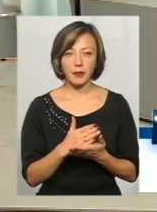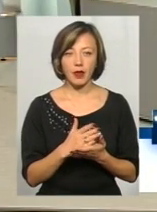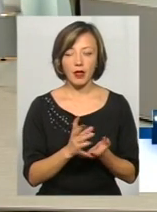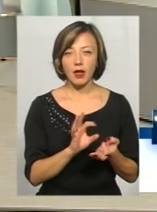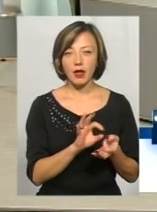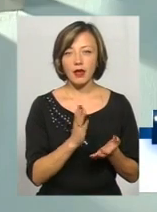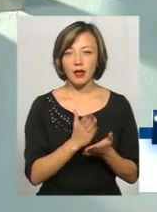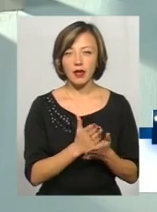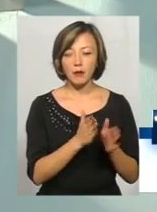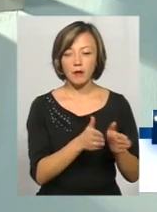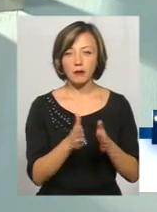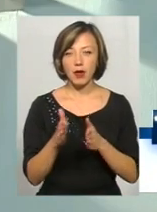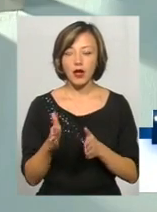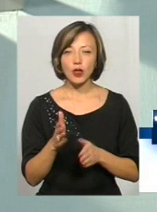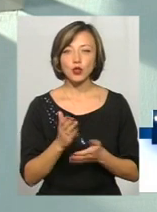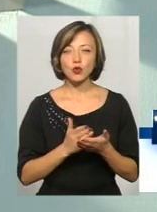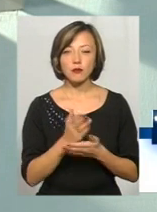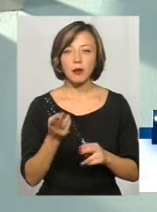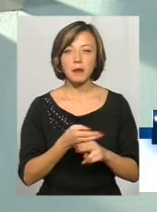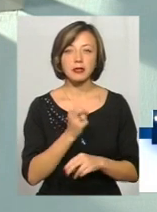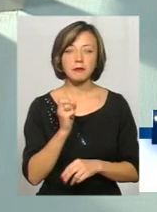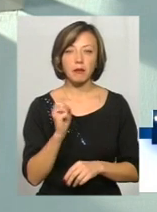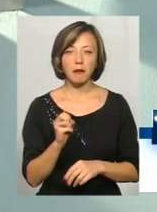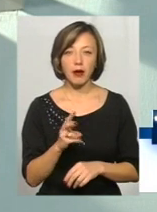безпеки Приватбанку. Це ми вже працюємо